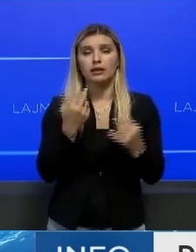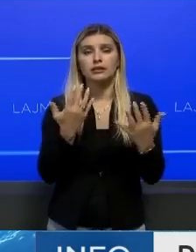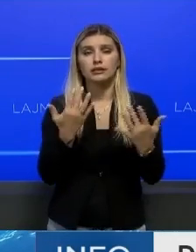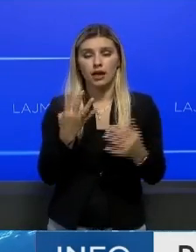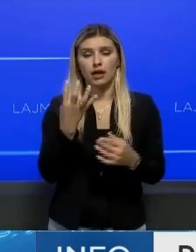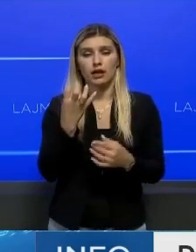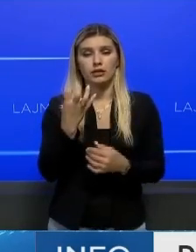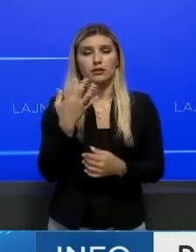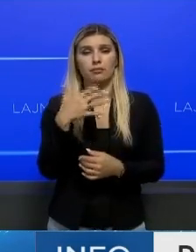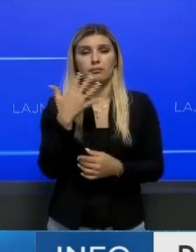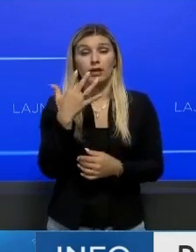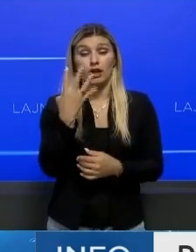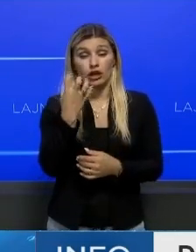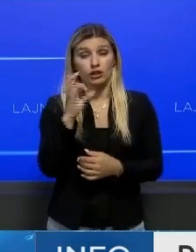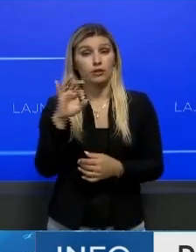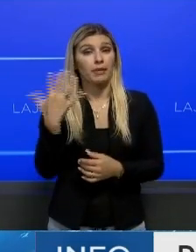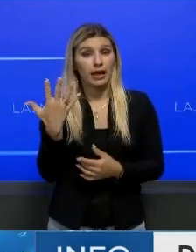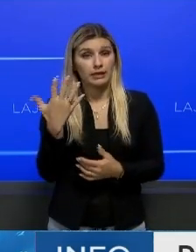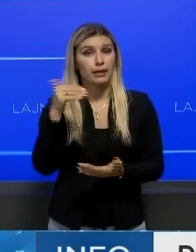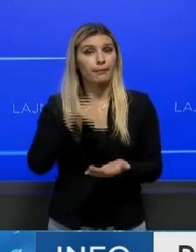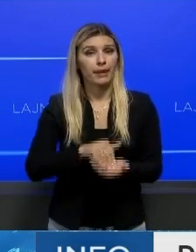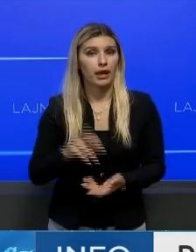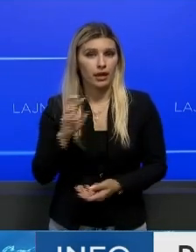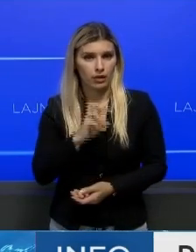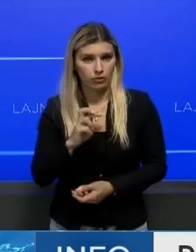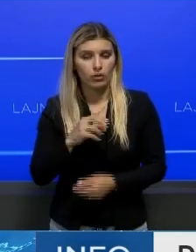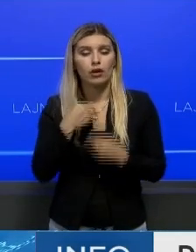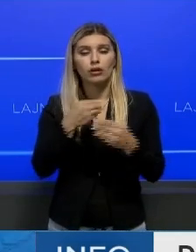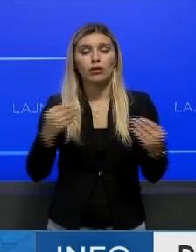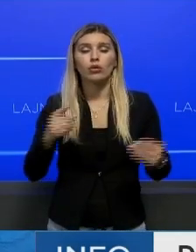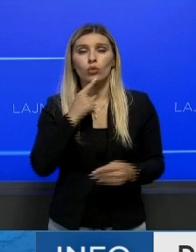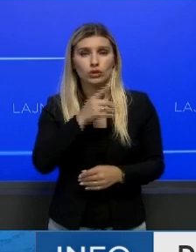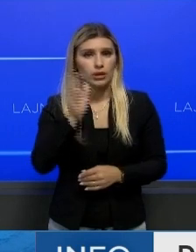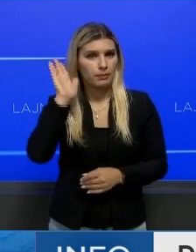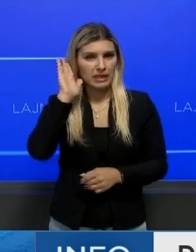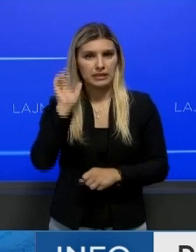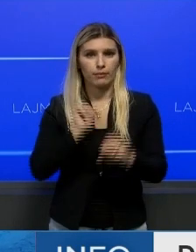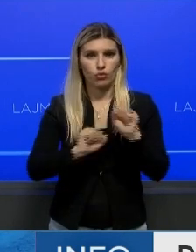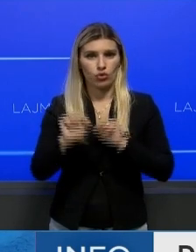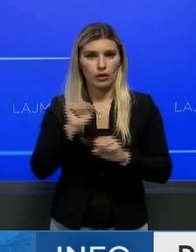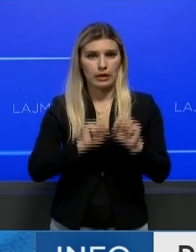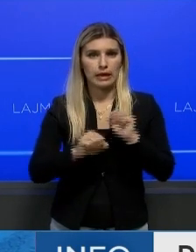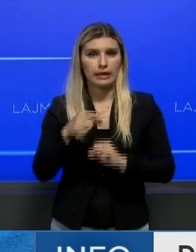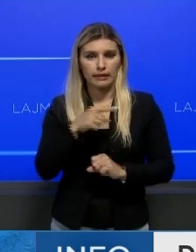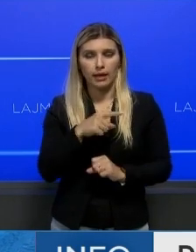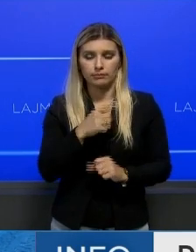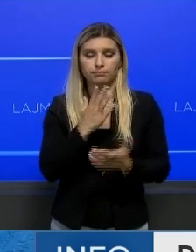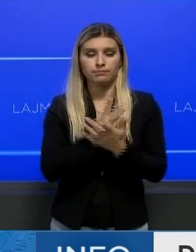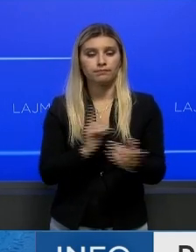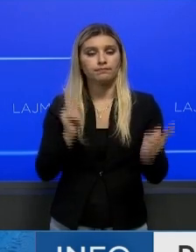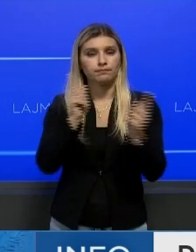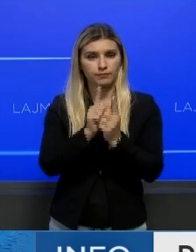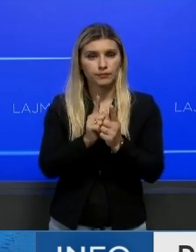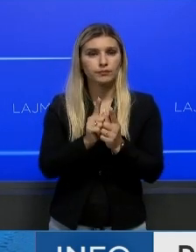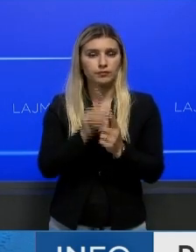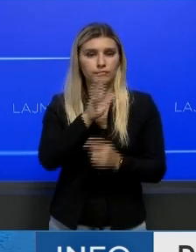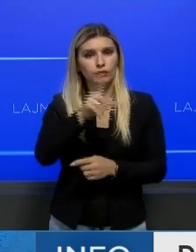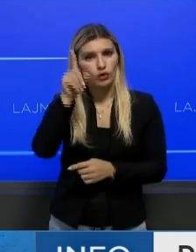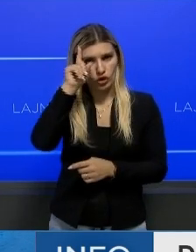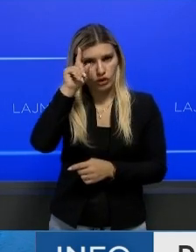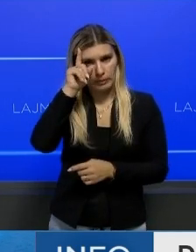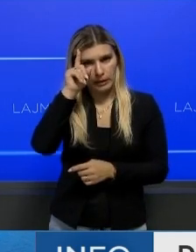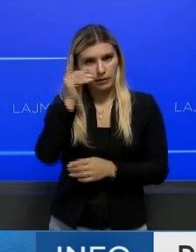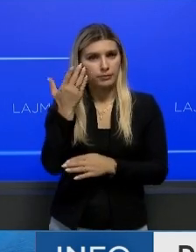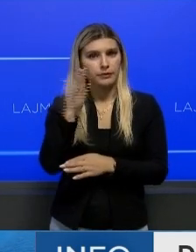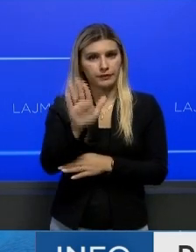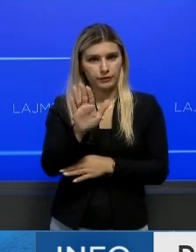405.000 euros. Këte ka bërtoj ditur Ministri Mbrojtjes Armend Meha, i cili priti në takim atashe unjo rezident Gjerman të